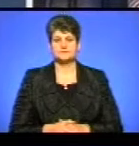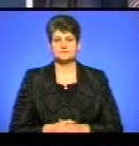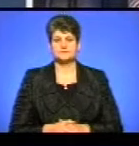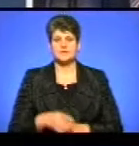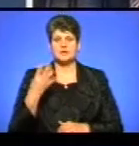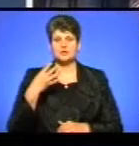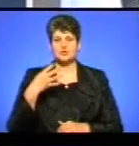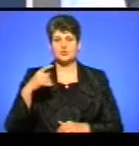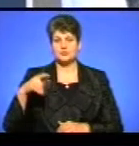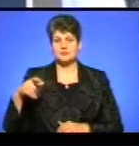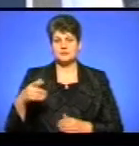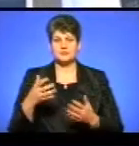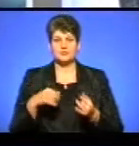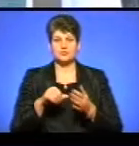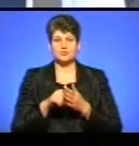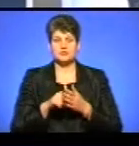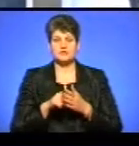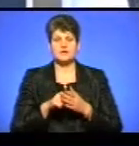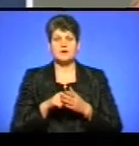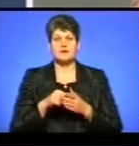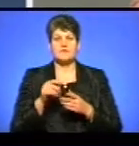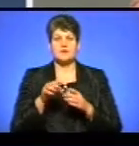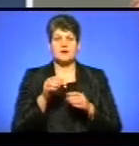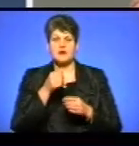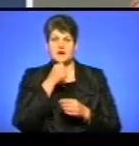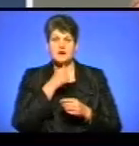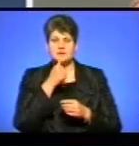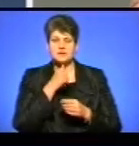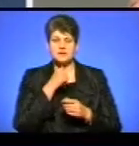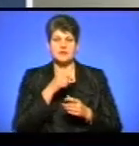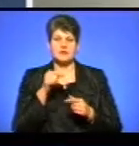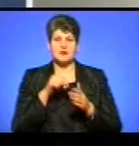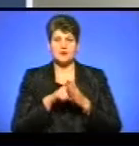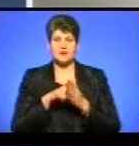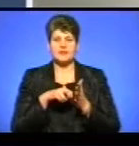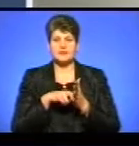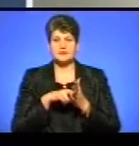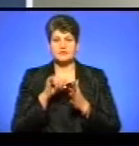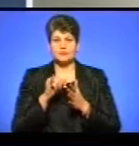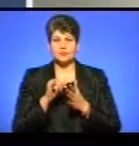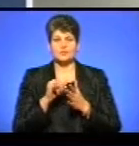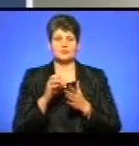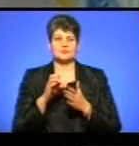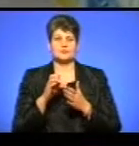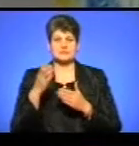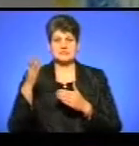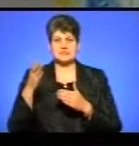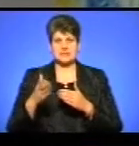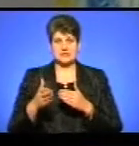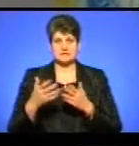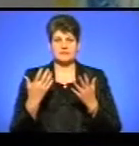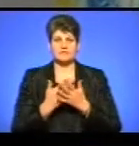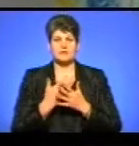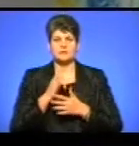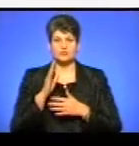40 осіб взяли участь у кастингу на роль у короткометражному фільмі «Лист у стіні» режисера Андрія Мриги. Фільм буде